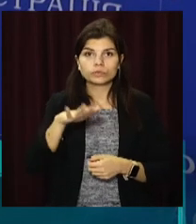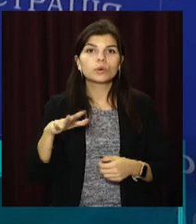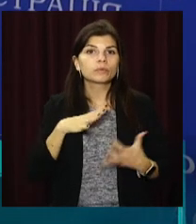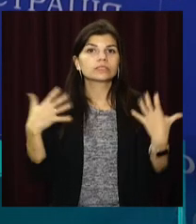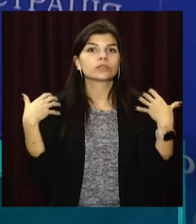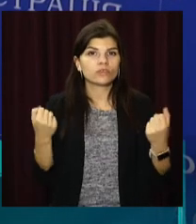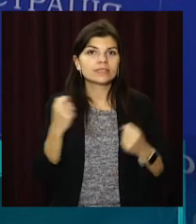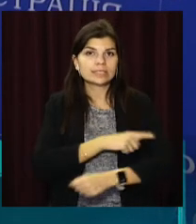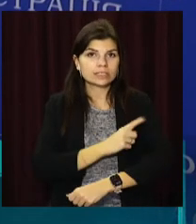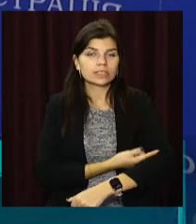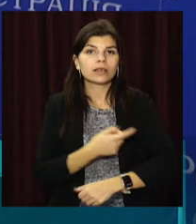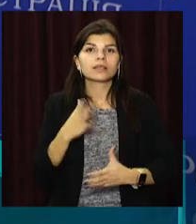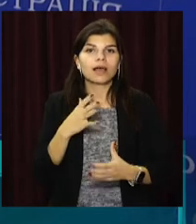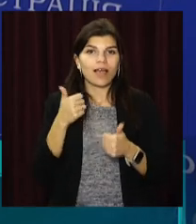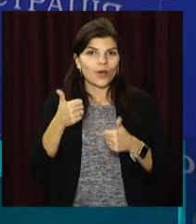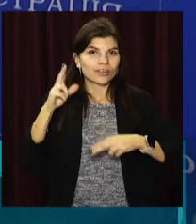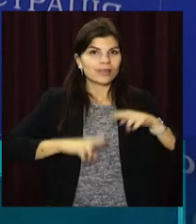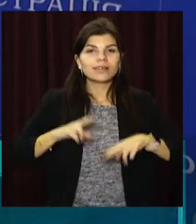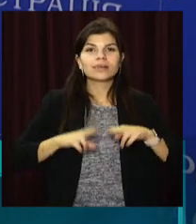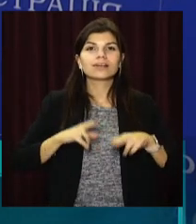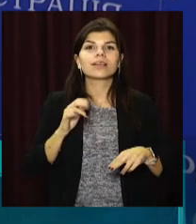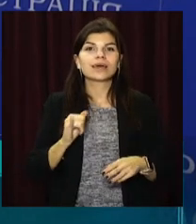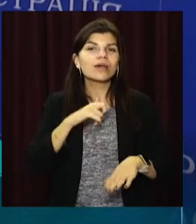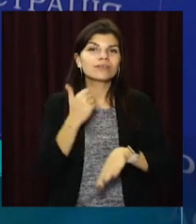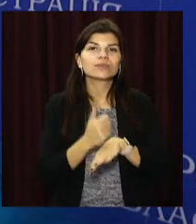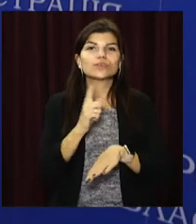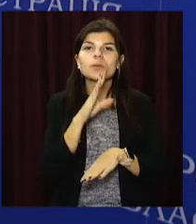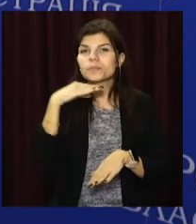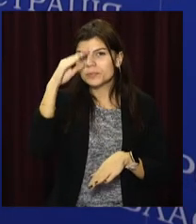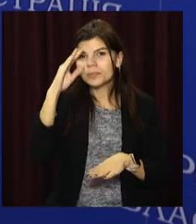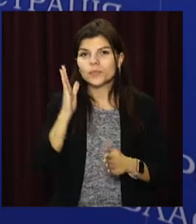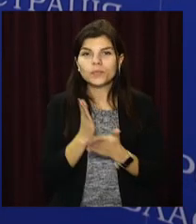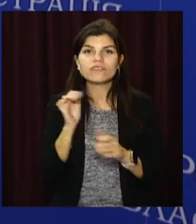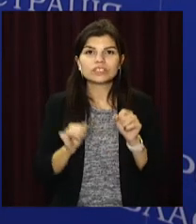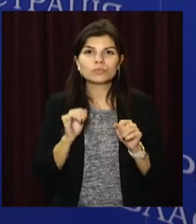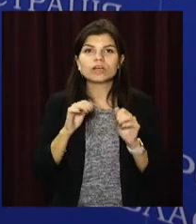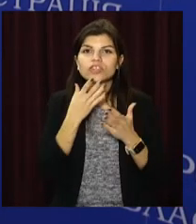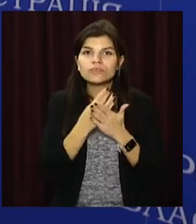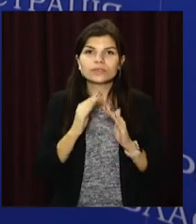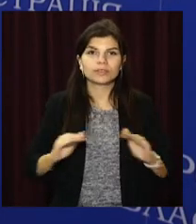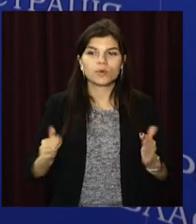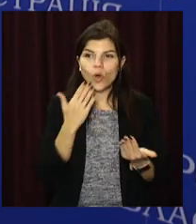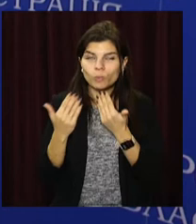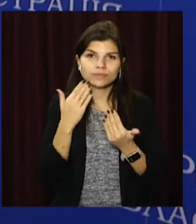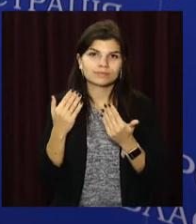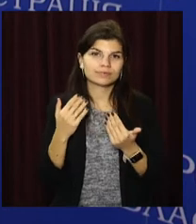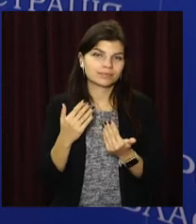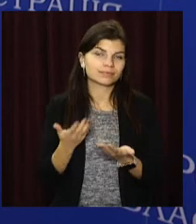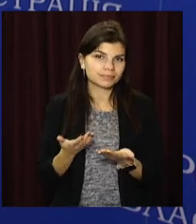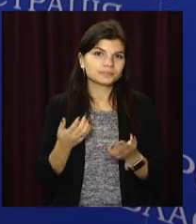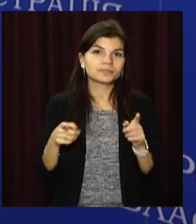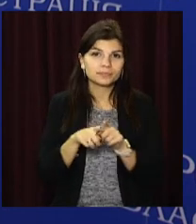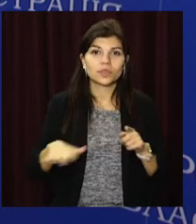здоровими, сильними, з гарним настріям, і головне, батьки мали можливість спілкуватися зі своїми дітьми. Такими